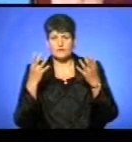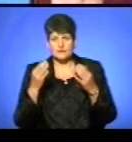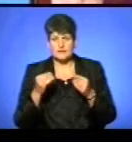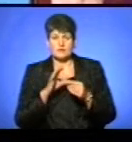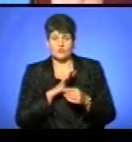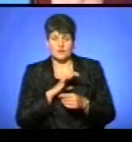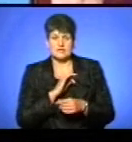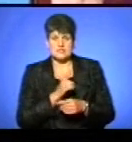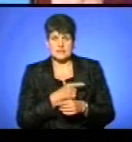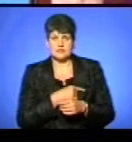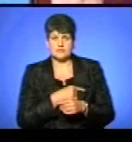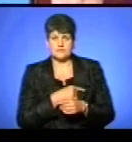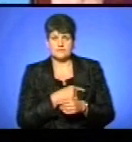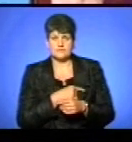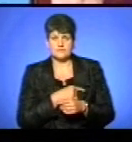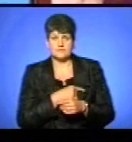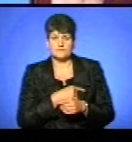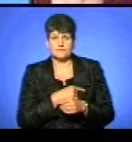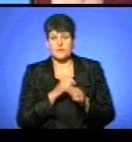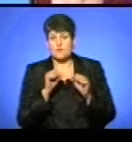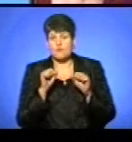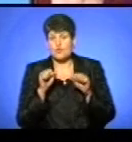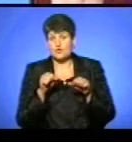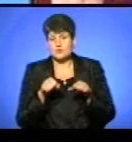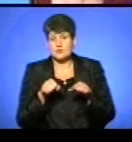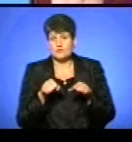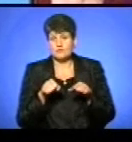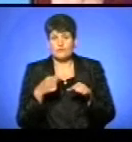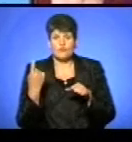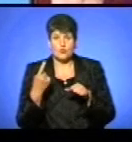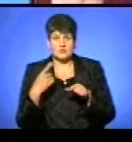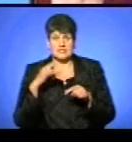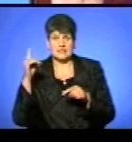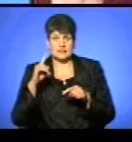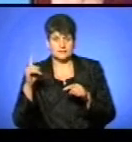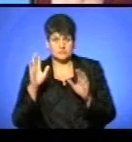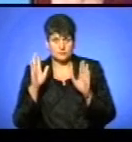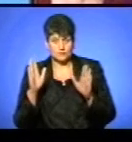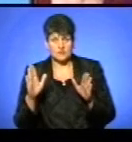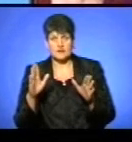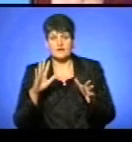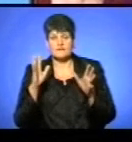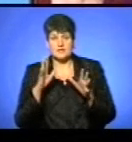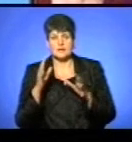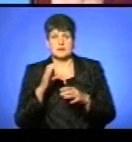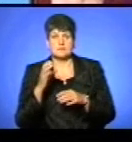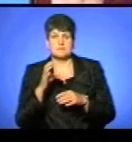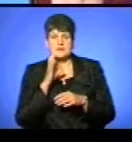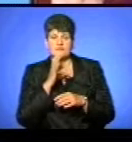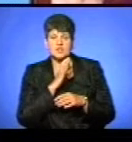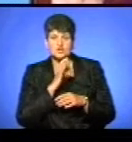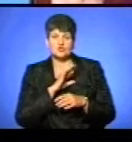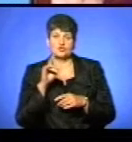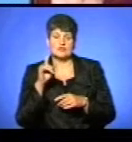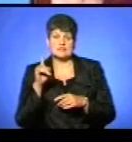сильні. Можливо, десь по області і прогрими. Вітер північно-західного напрямку – 7